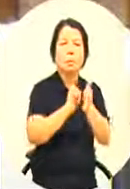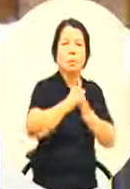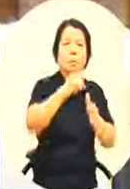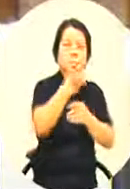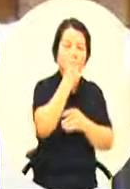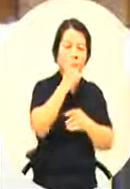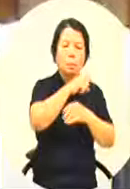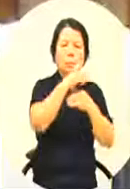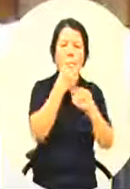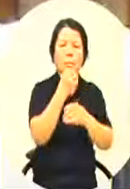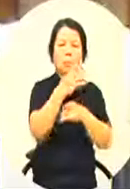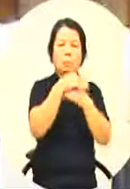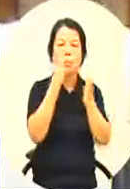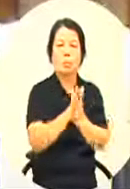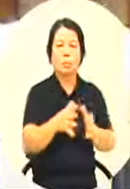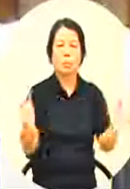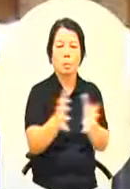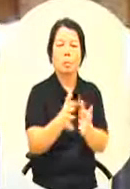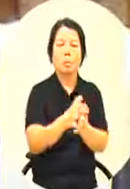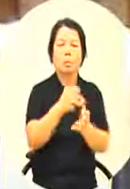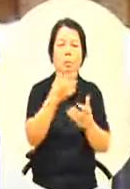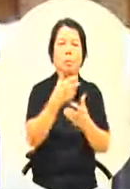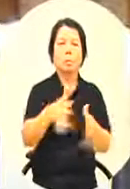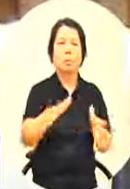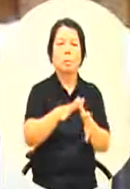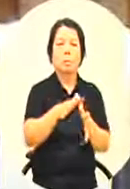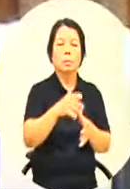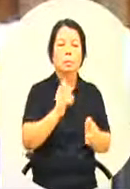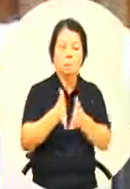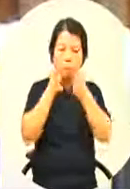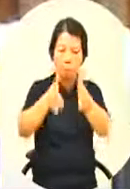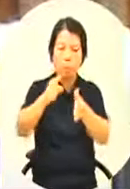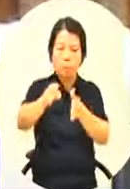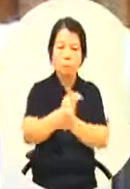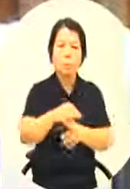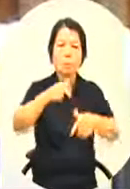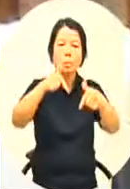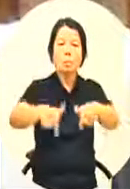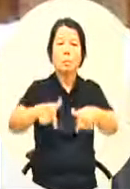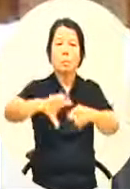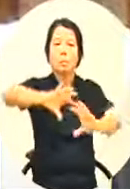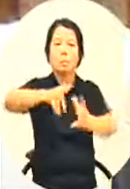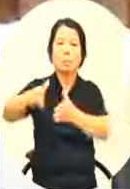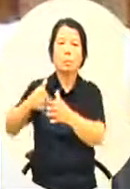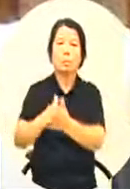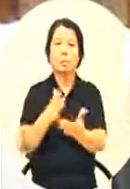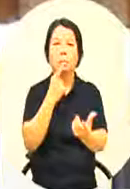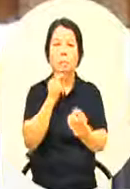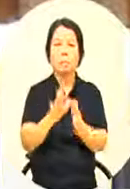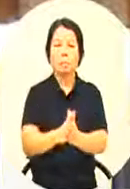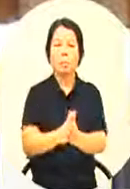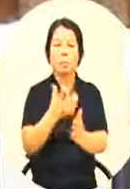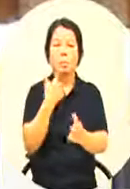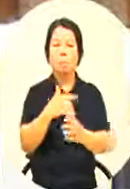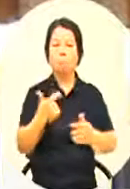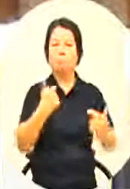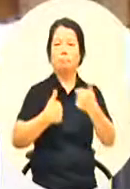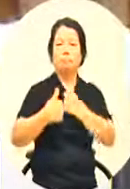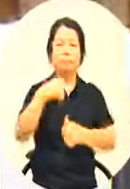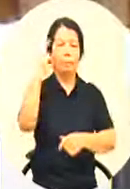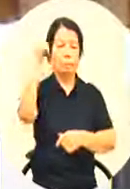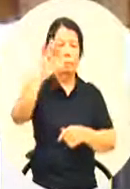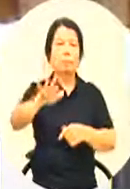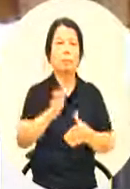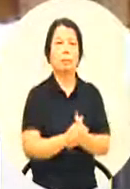坦白说,台湾在面对这些东协加南亚的国家的时候台湾都存有一种莫名的优越感觉得